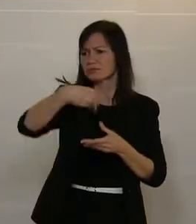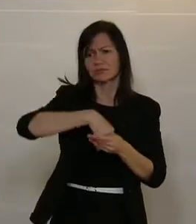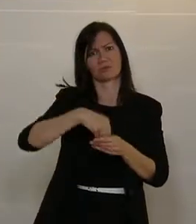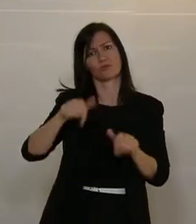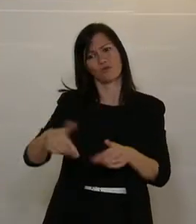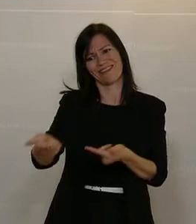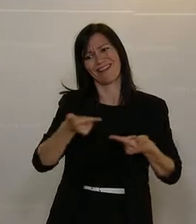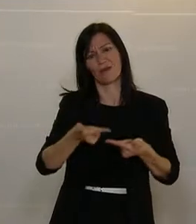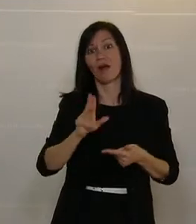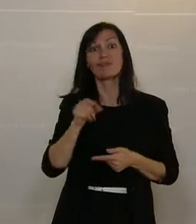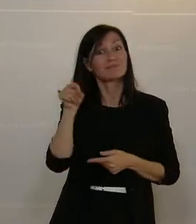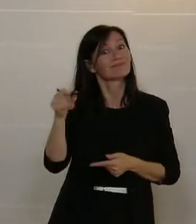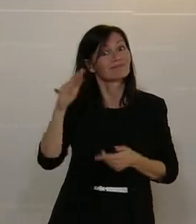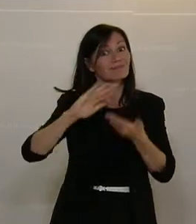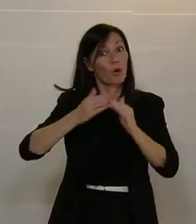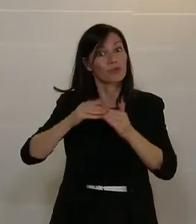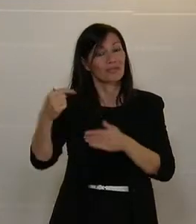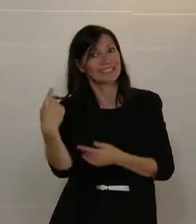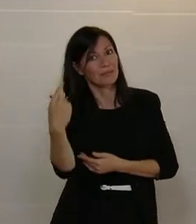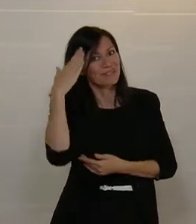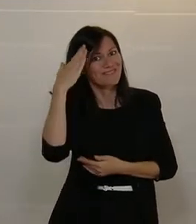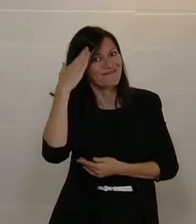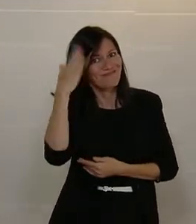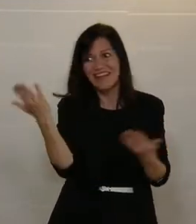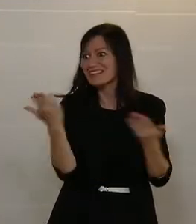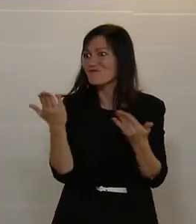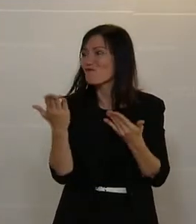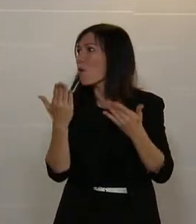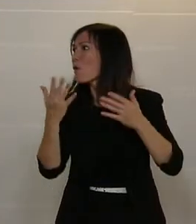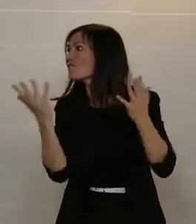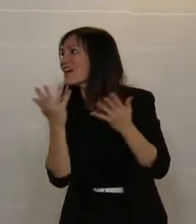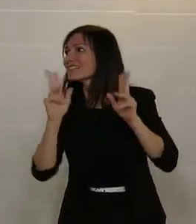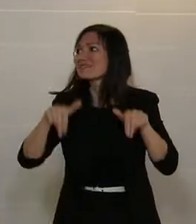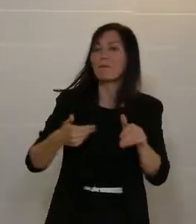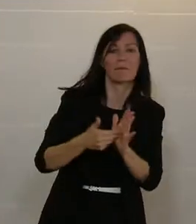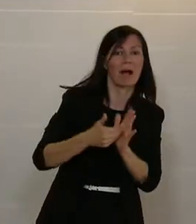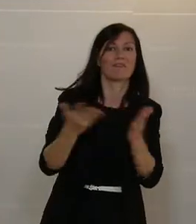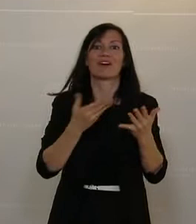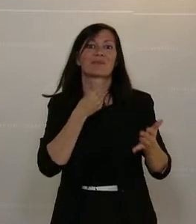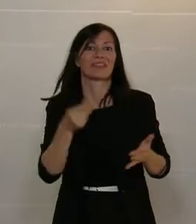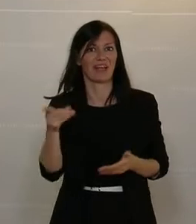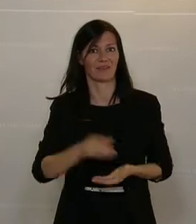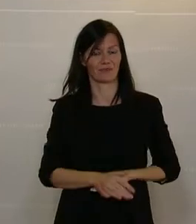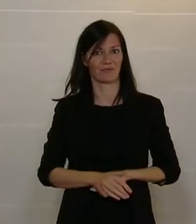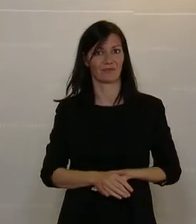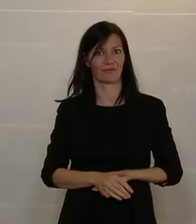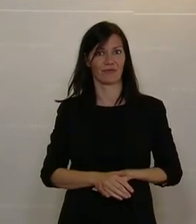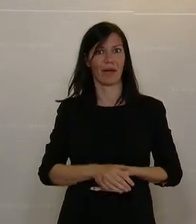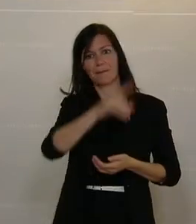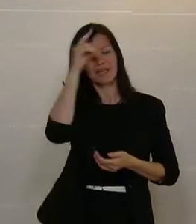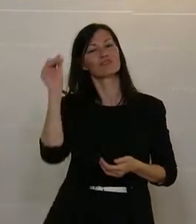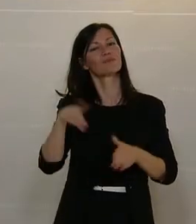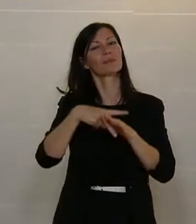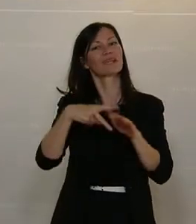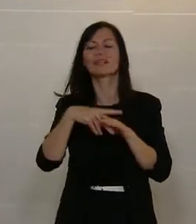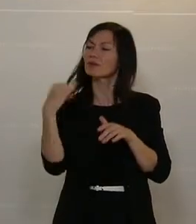praktisch. Dort liegt die Expertise. Nutzen wir sie. Bei allen Anträgen im Bereich Menschen mit Behinderung geht es um das Thema der